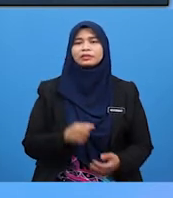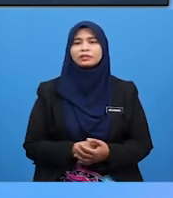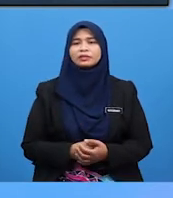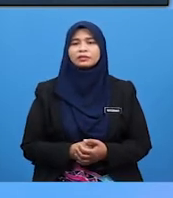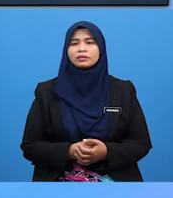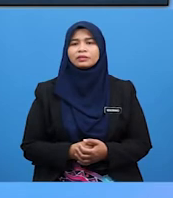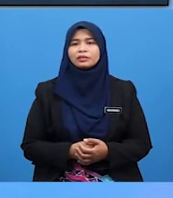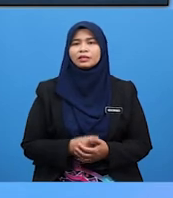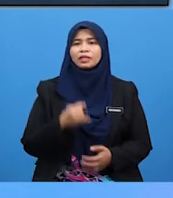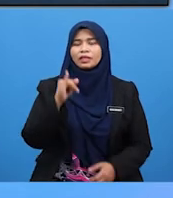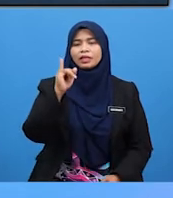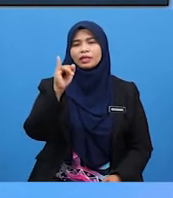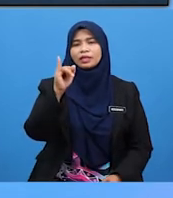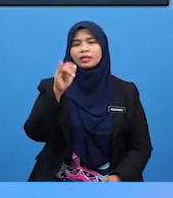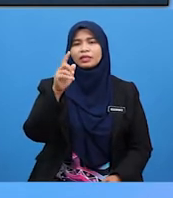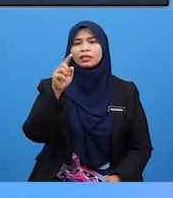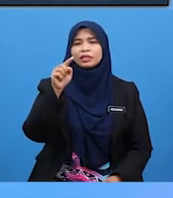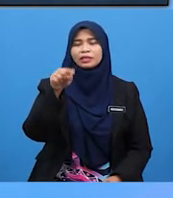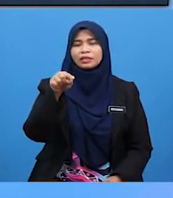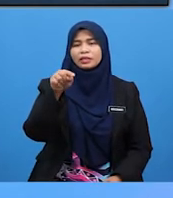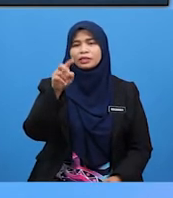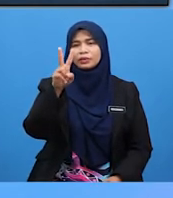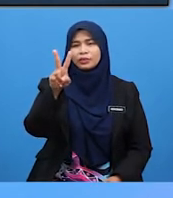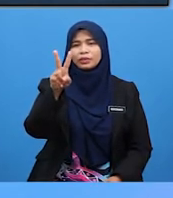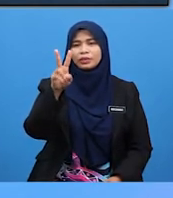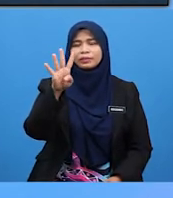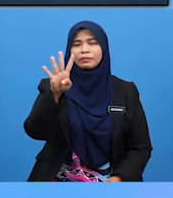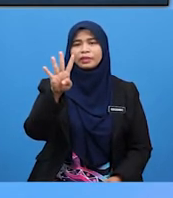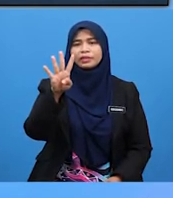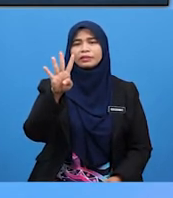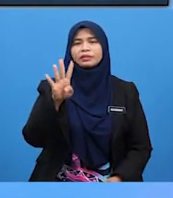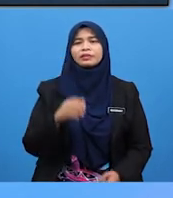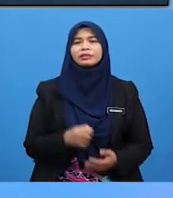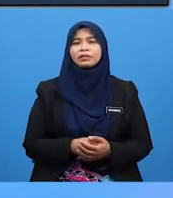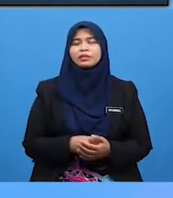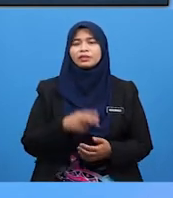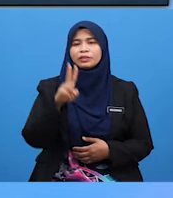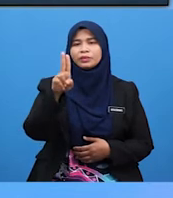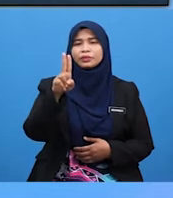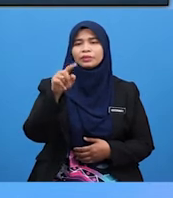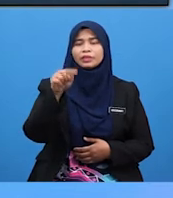I.24 U